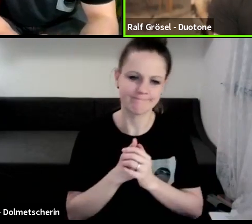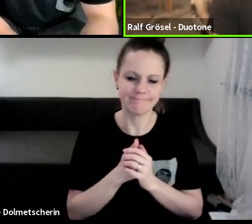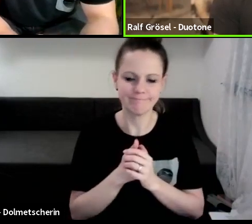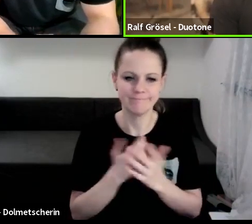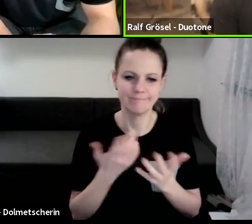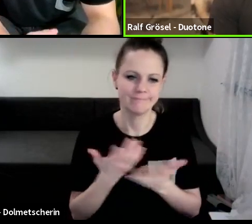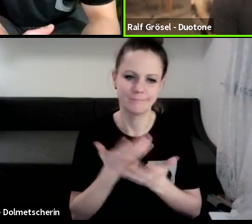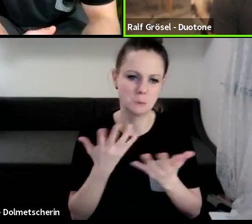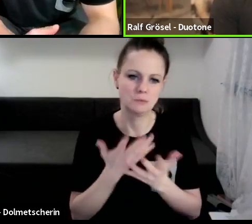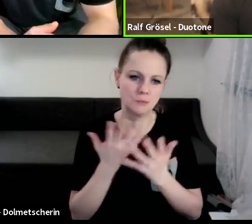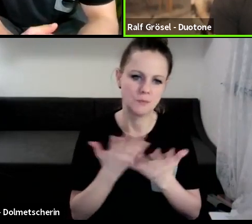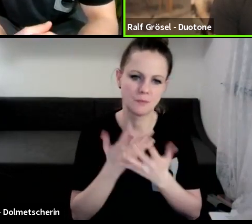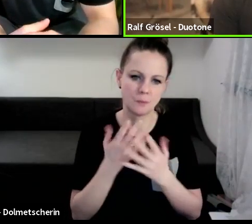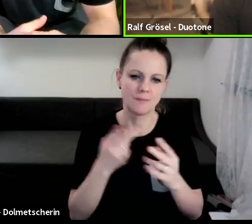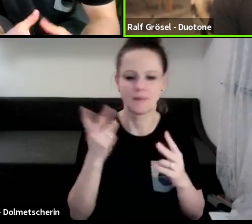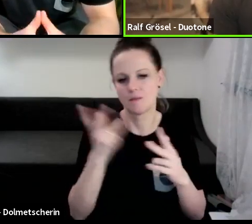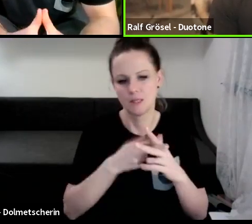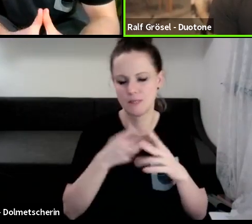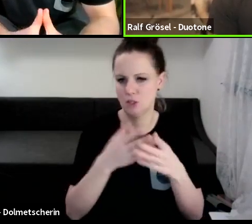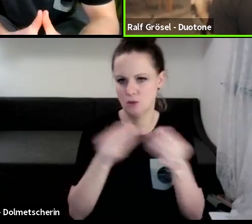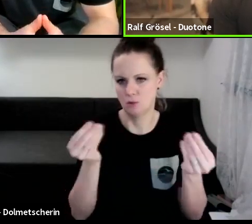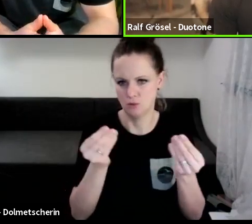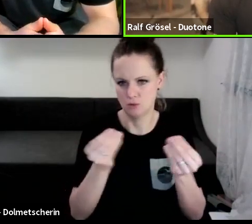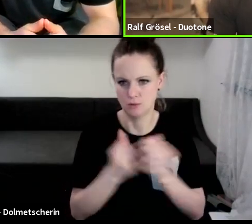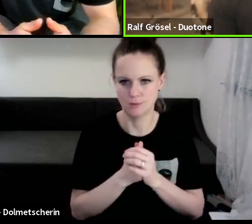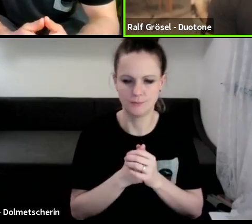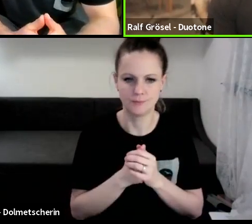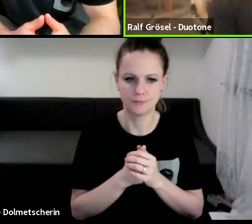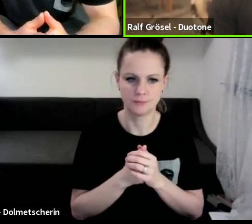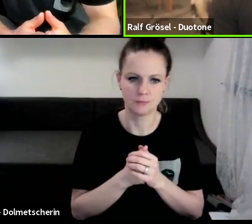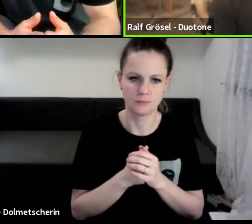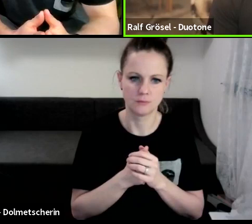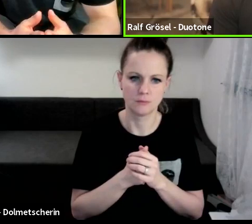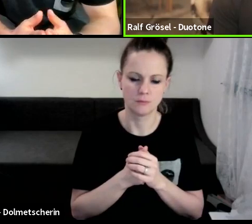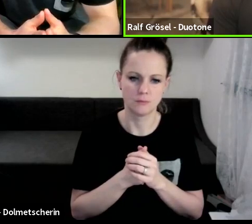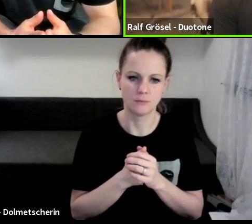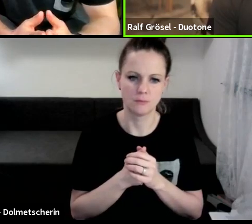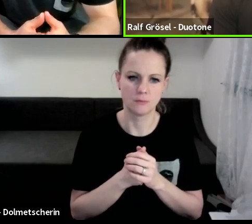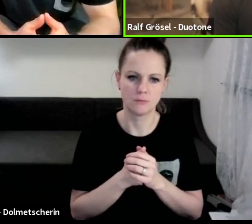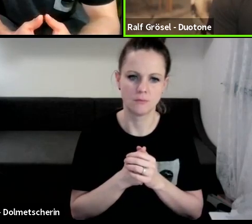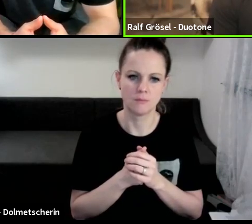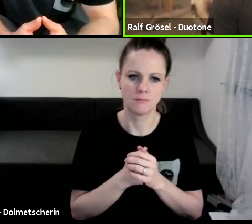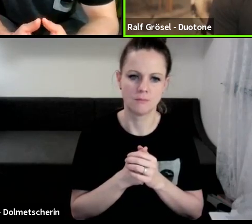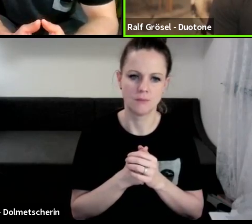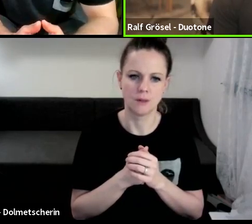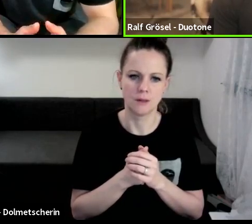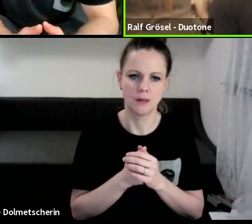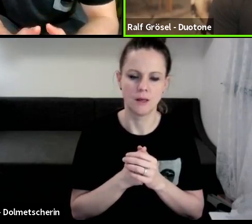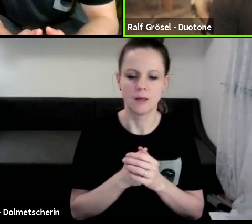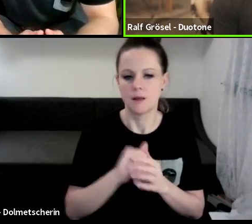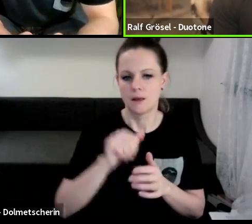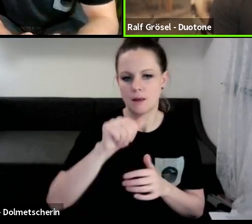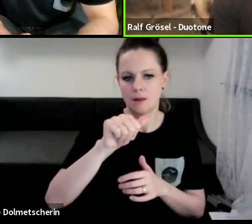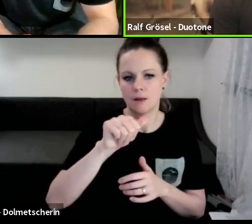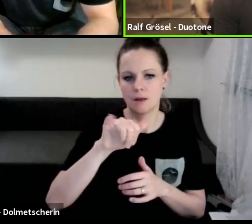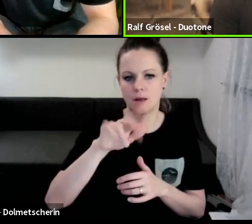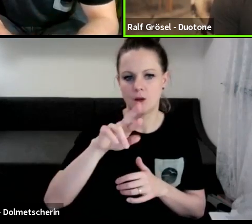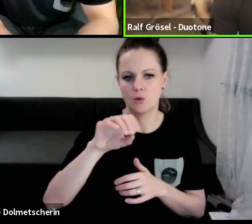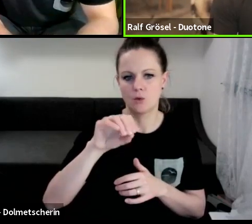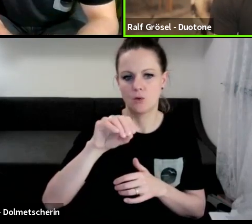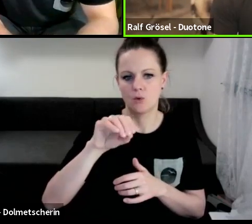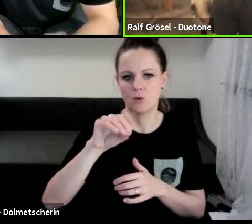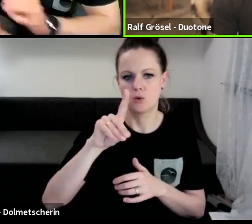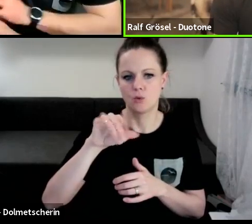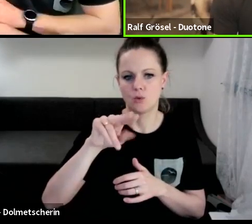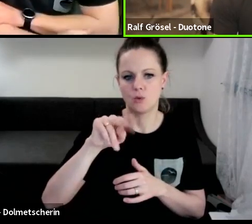eine Zwischenlösung. Macht es was aus, aerodynamisch? Nö. Also definitiv nicht.